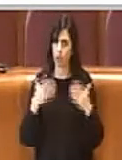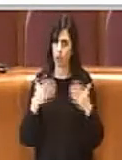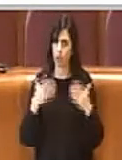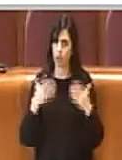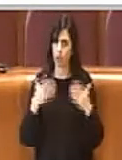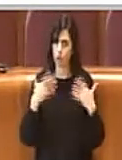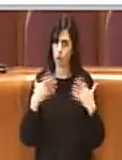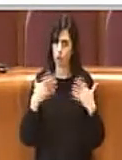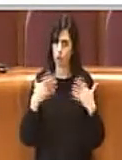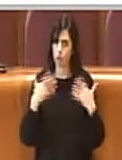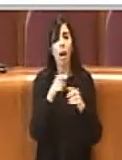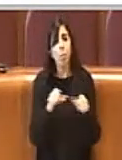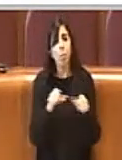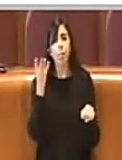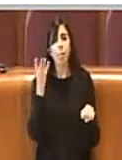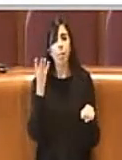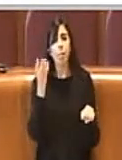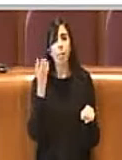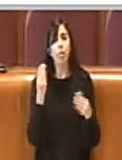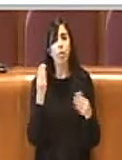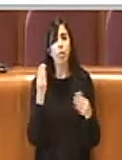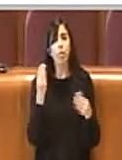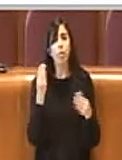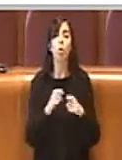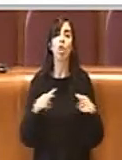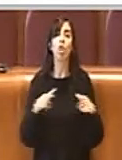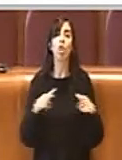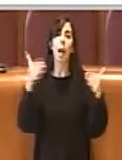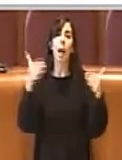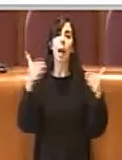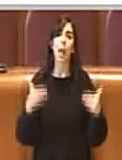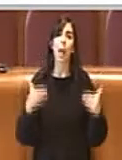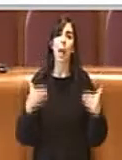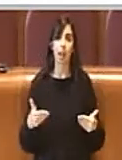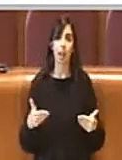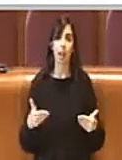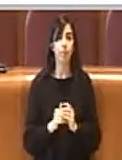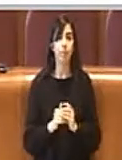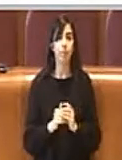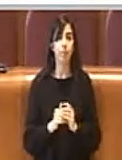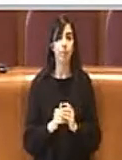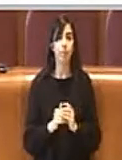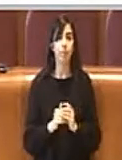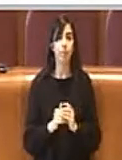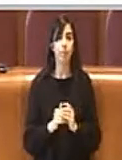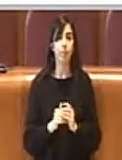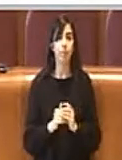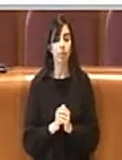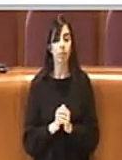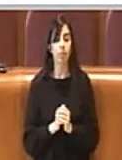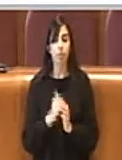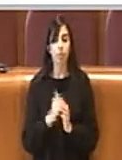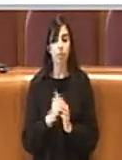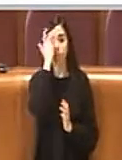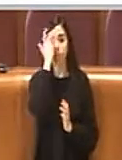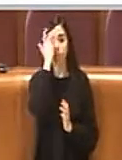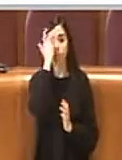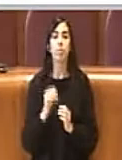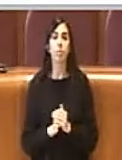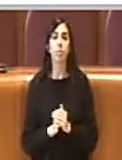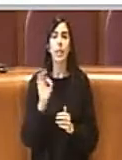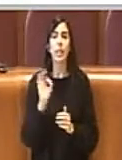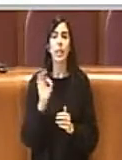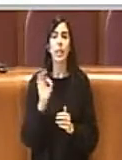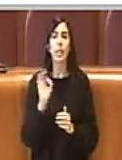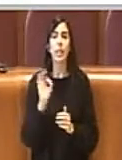fondato sul principio della cosiddetta città piattaforma. Ora se noi prendiamo tutte le nostre le la maggior parte